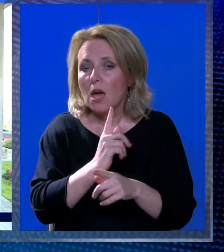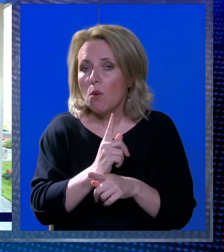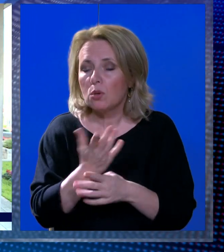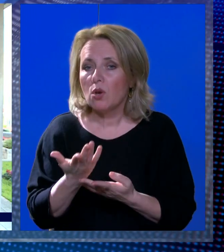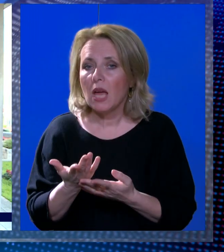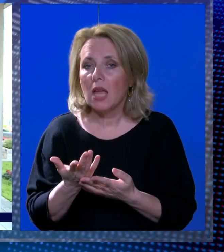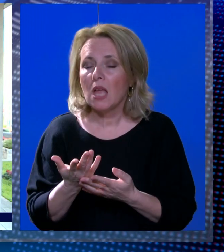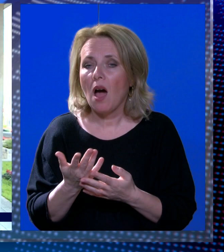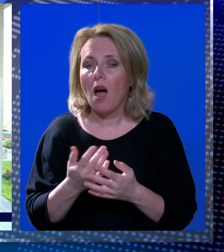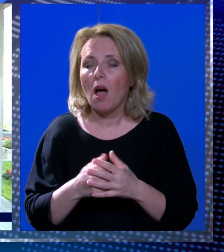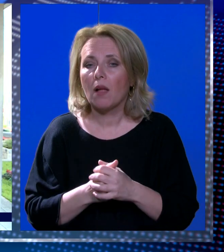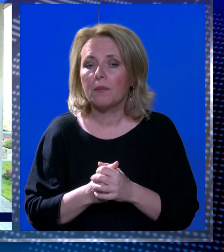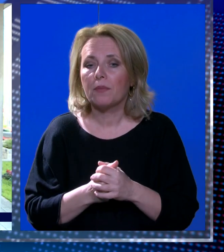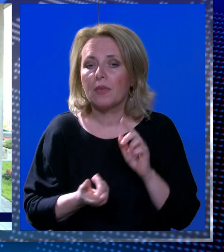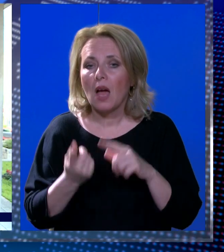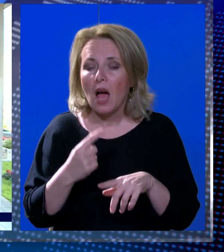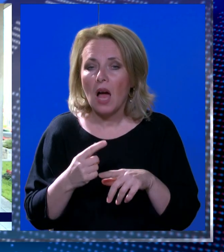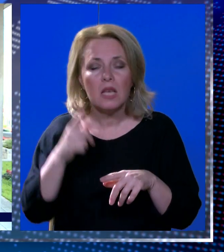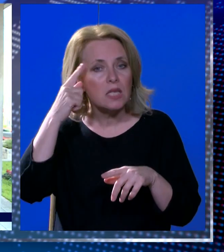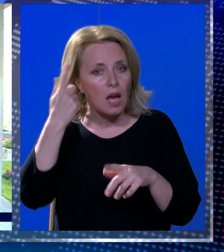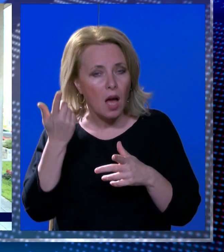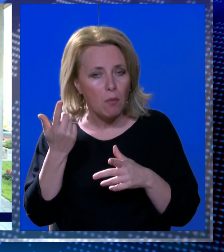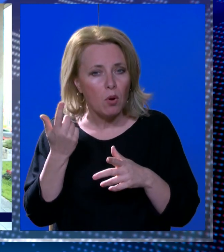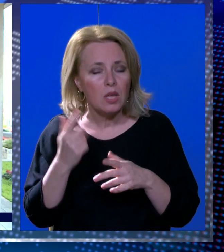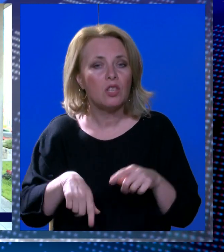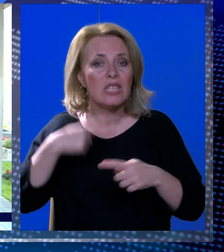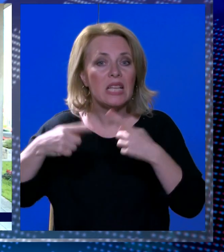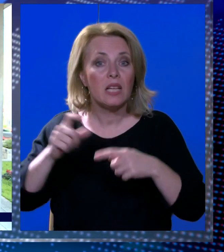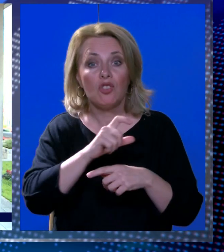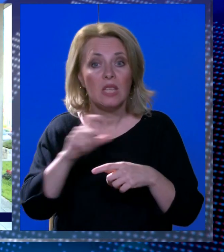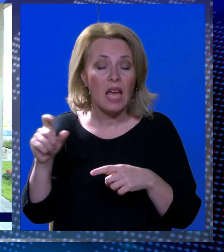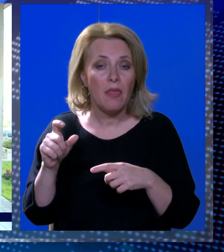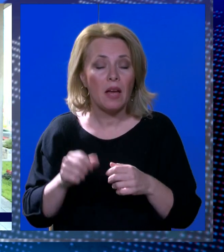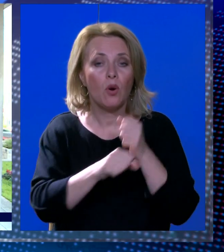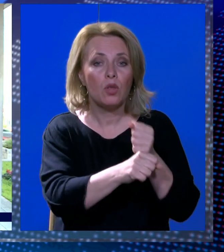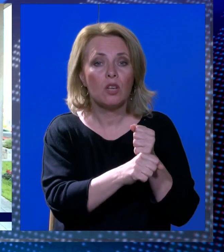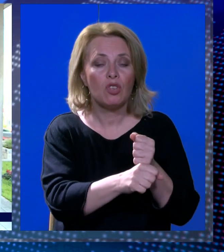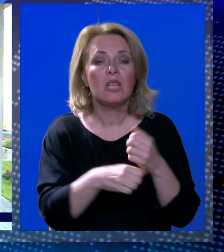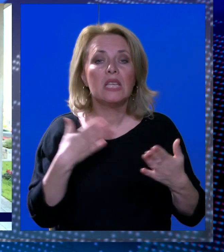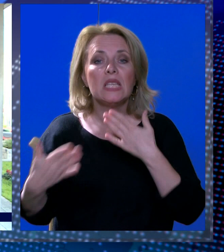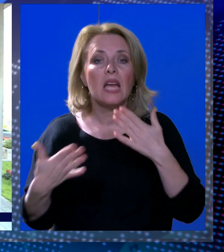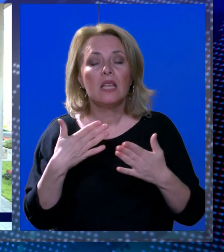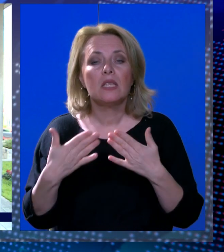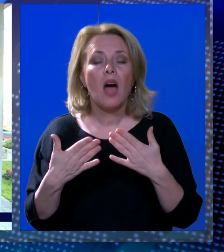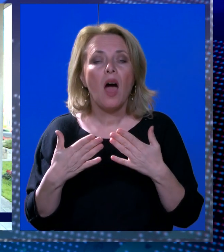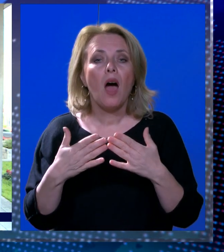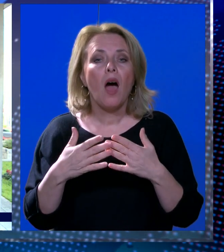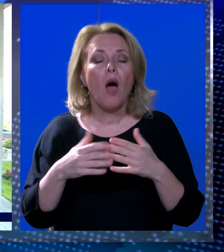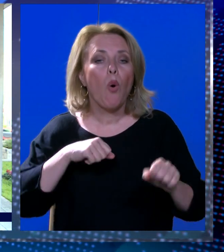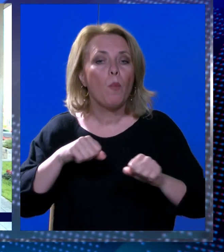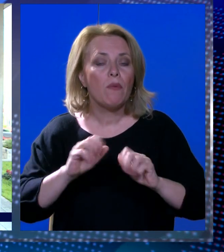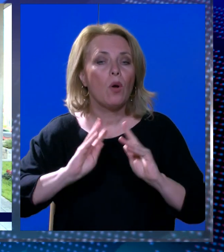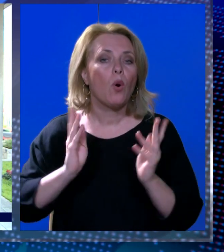nisu na snazi. Međutim, imamo saznanja da će se sljedeći tjedan održati srednicu upravnog odbora